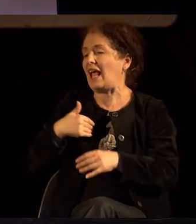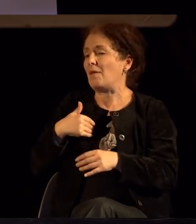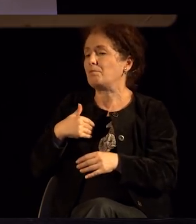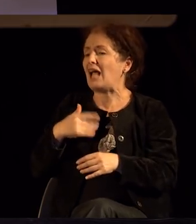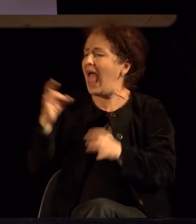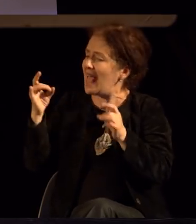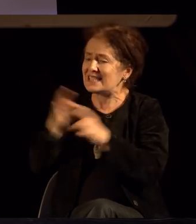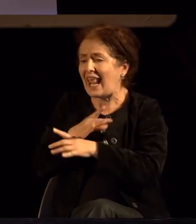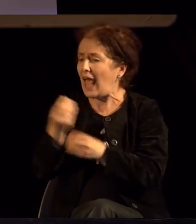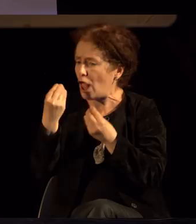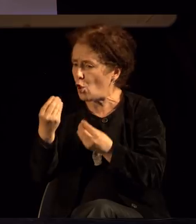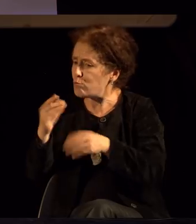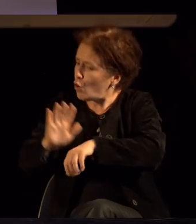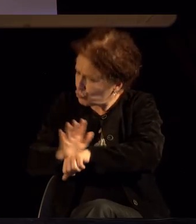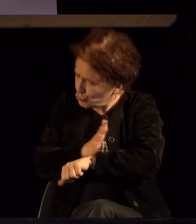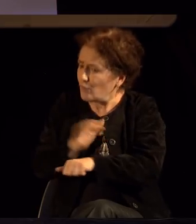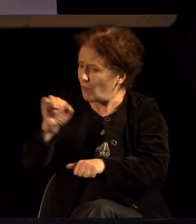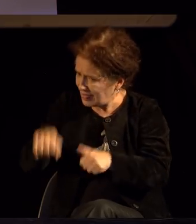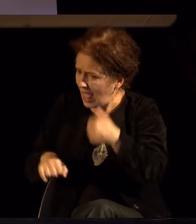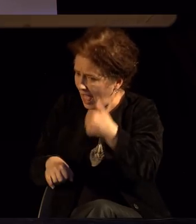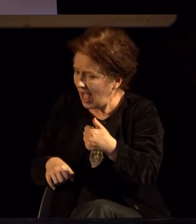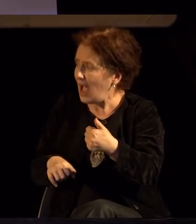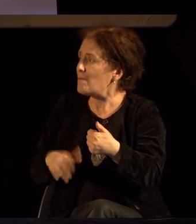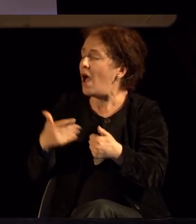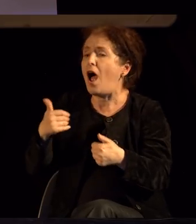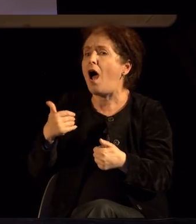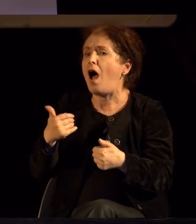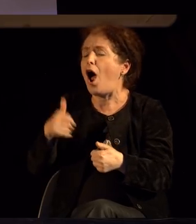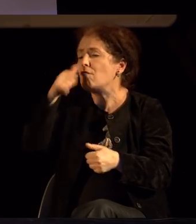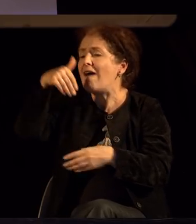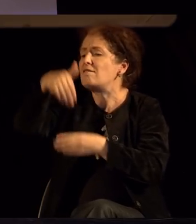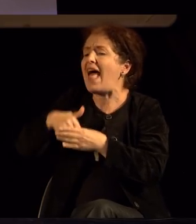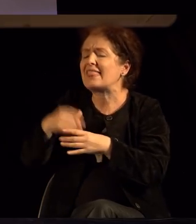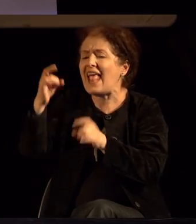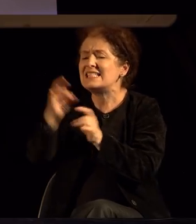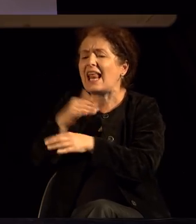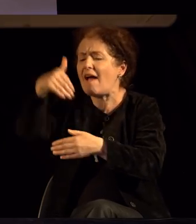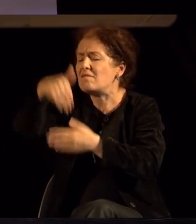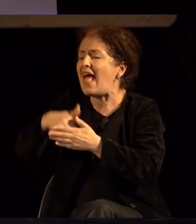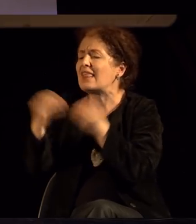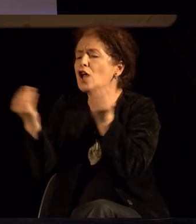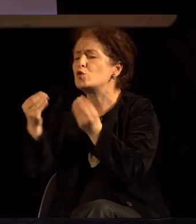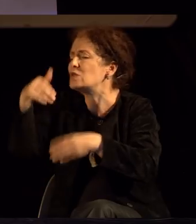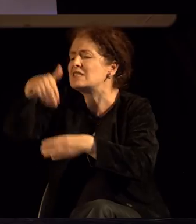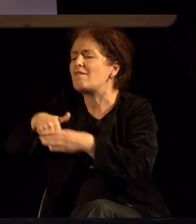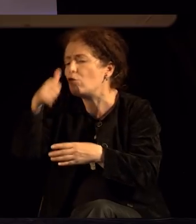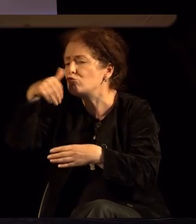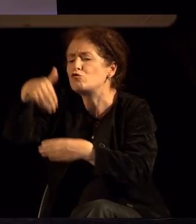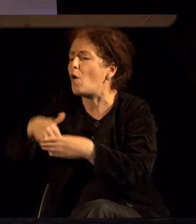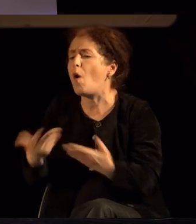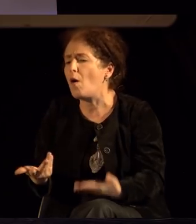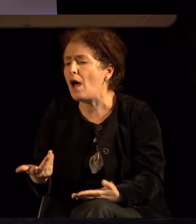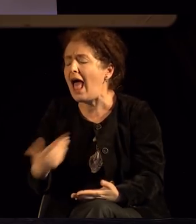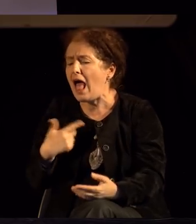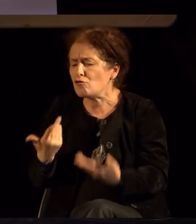среќата највисокото добро. Проблемот е што ќе биде се одржината на таа среќава. По